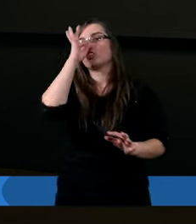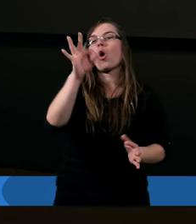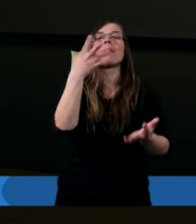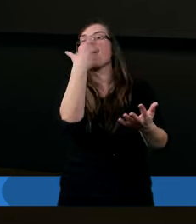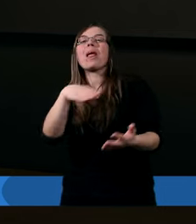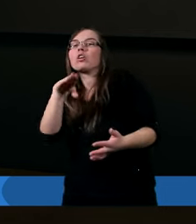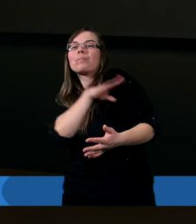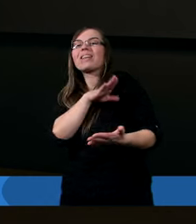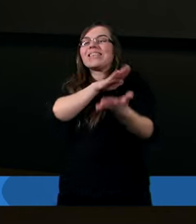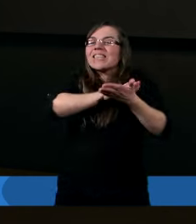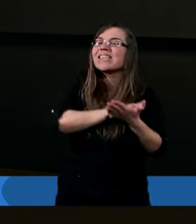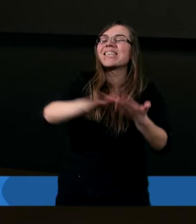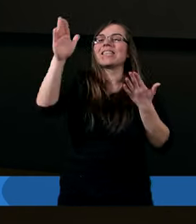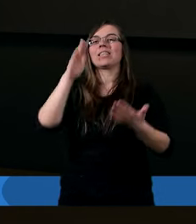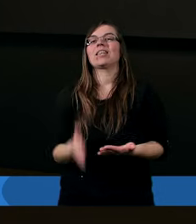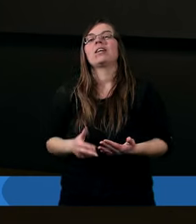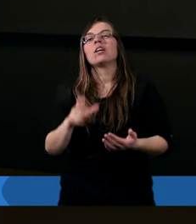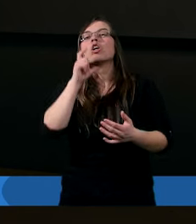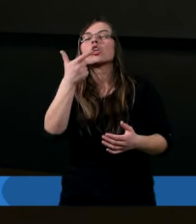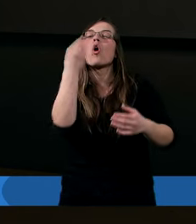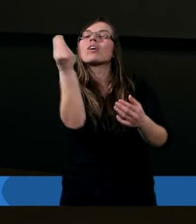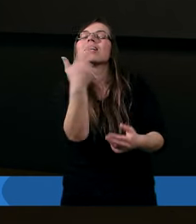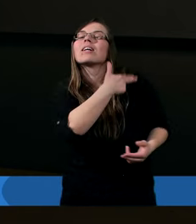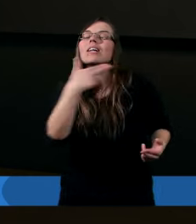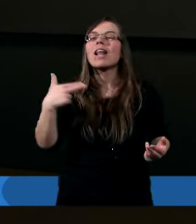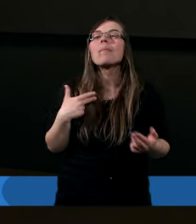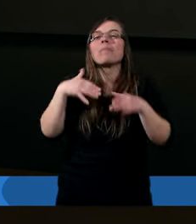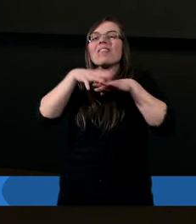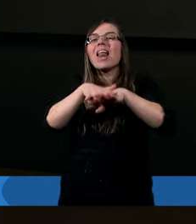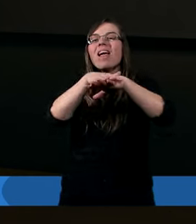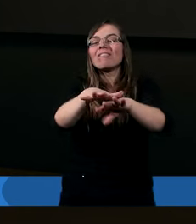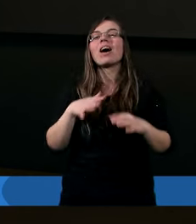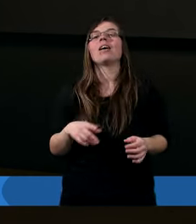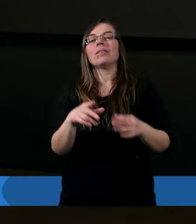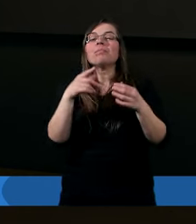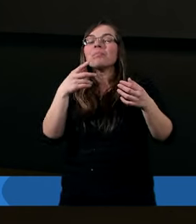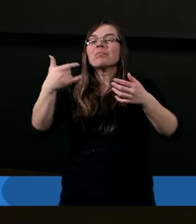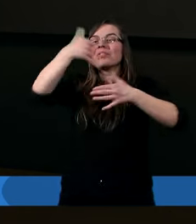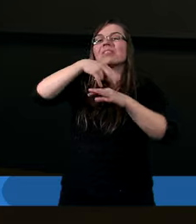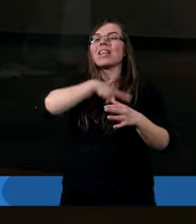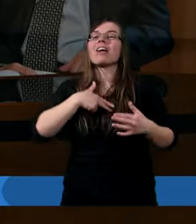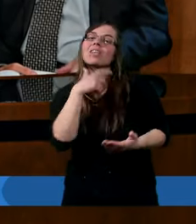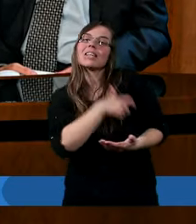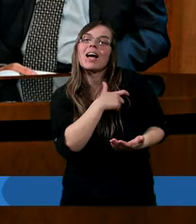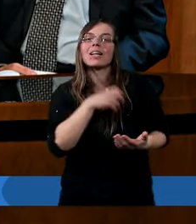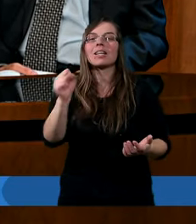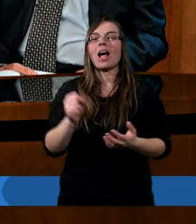nieśmiertelne. Czyli co jeszcze nam wlewa serca nasze?